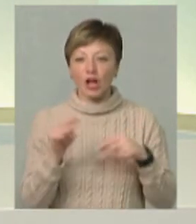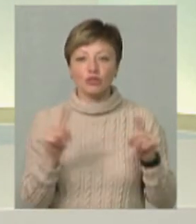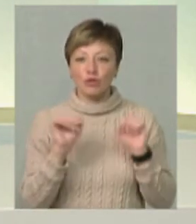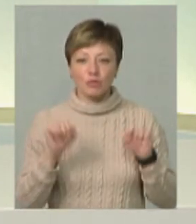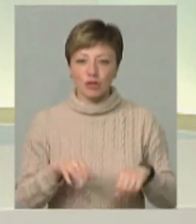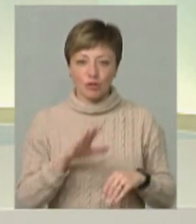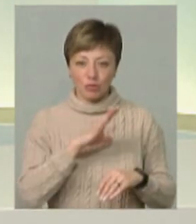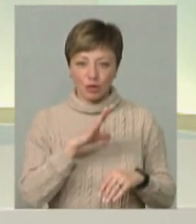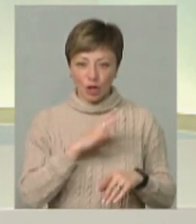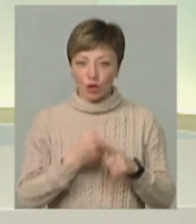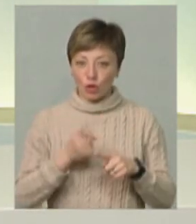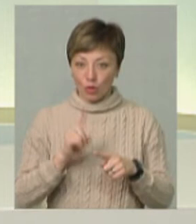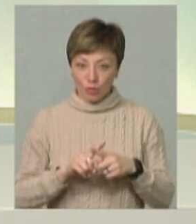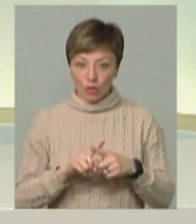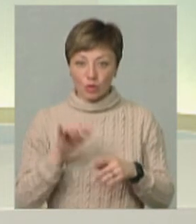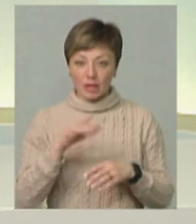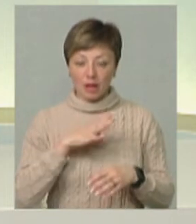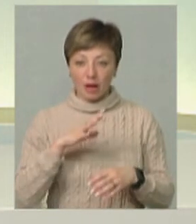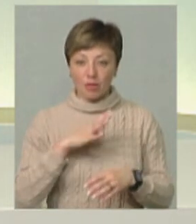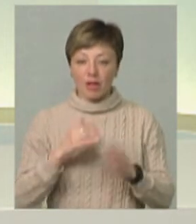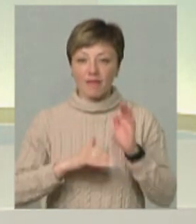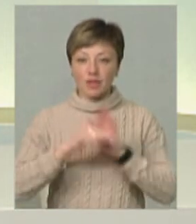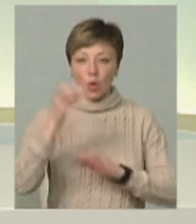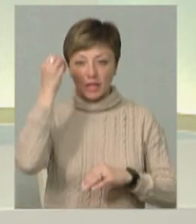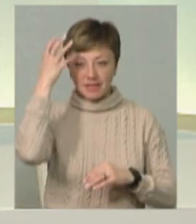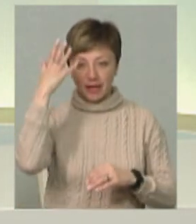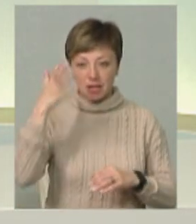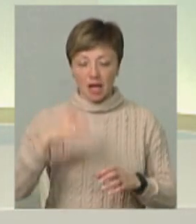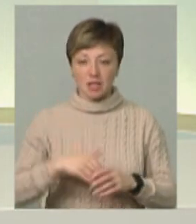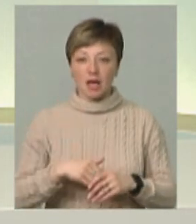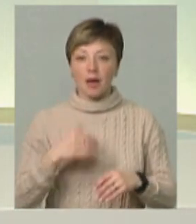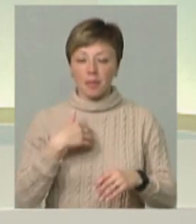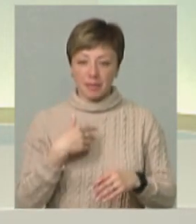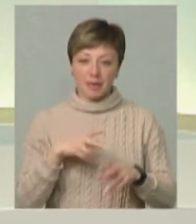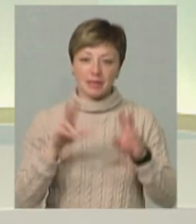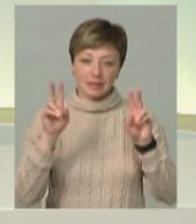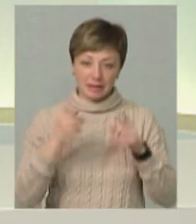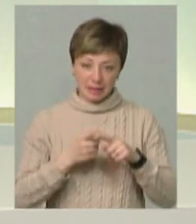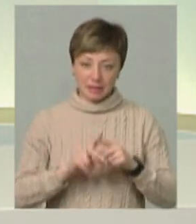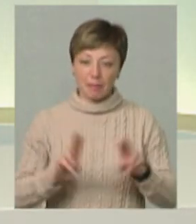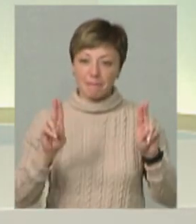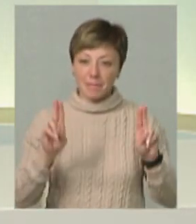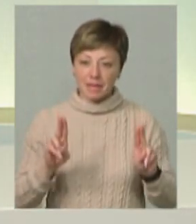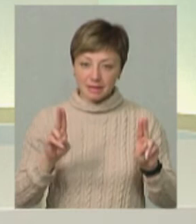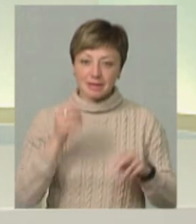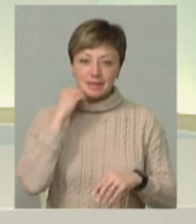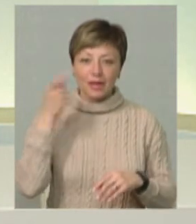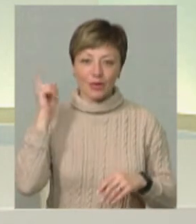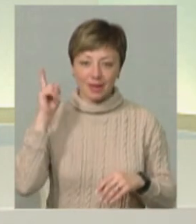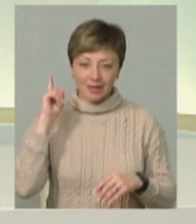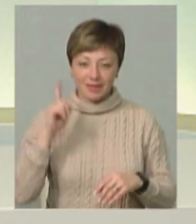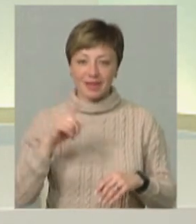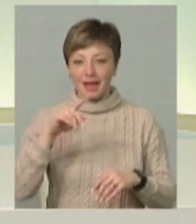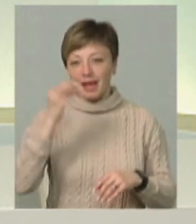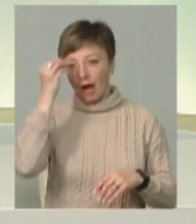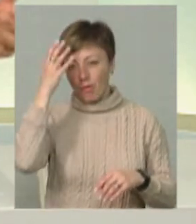тільки може бути. І тому в них така була висока цивілізація. То ми йдемо за принципом стародавних набатеїв. Чи